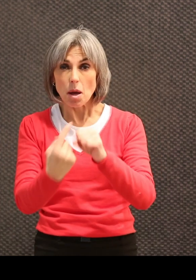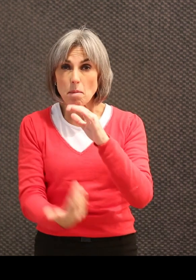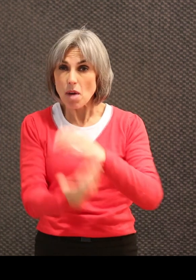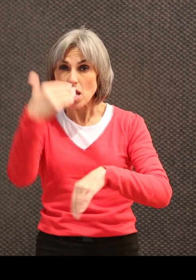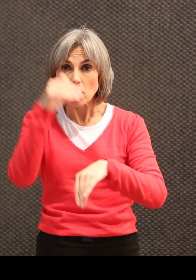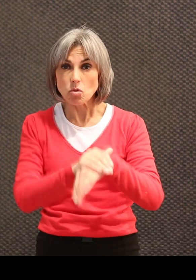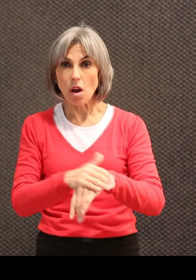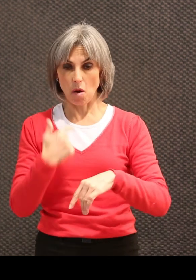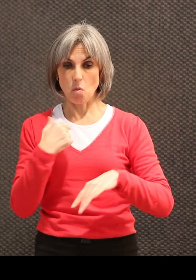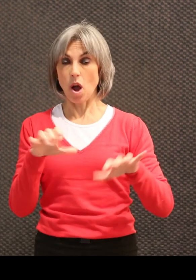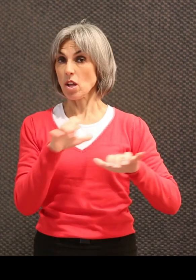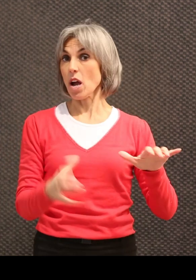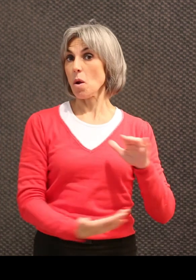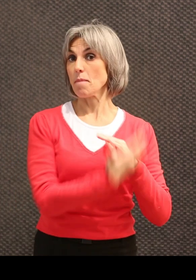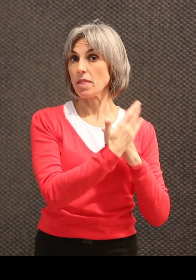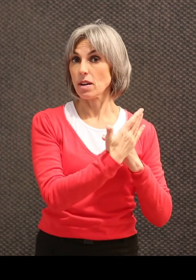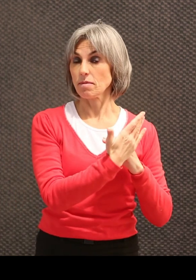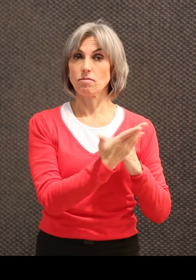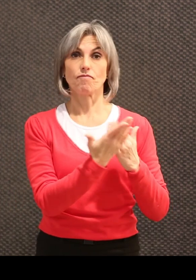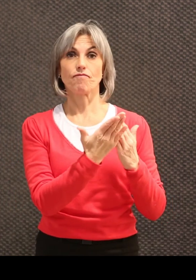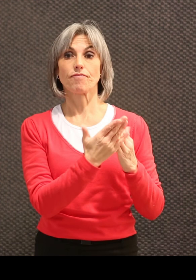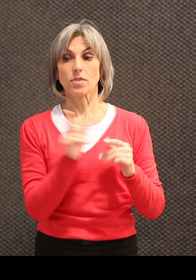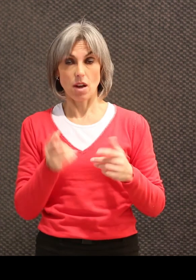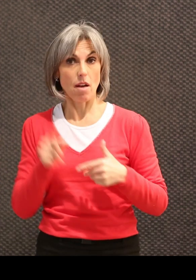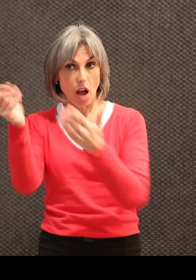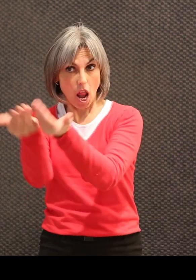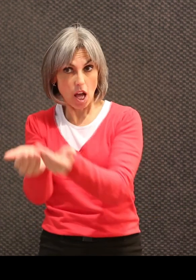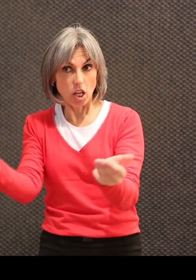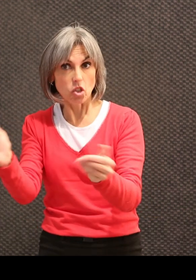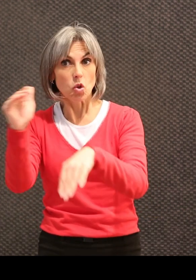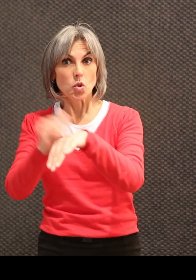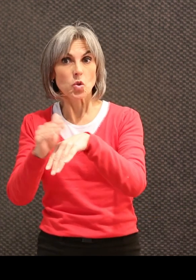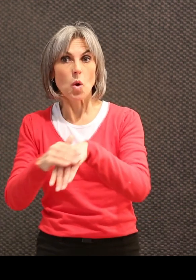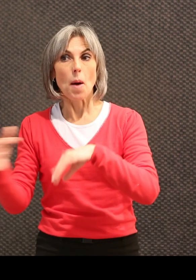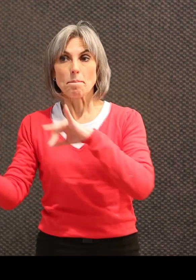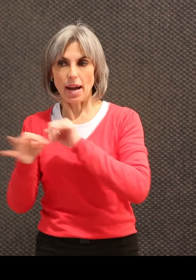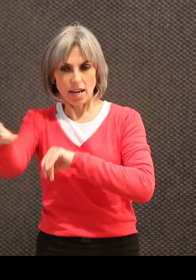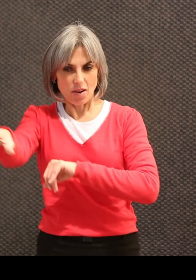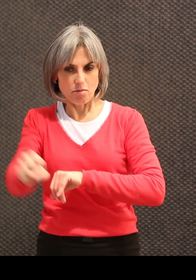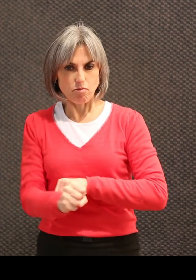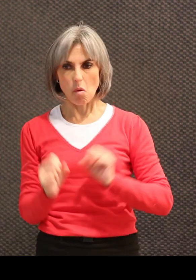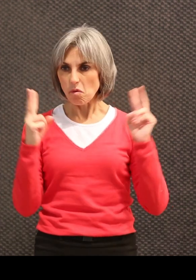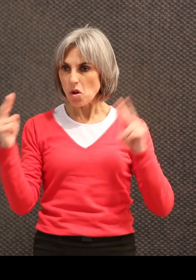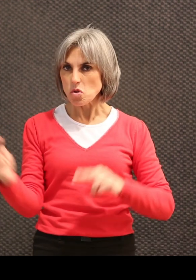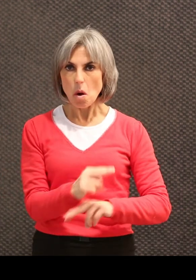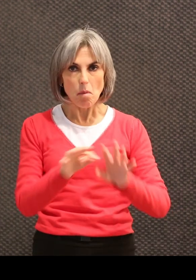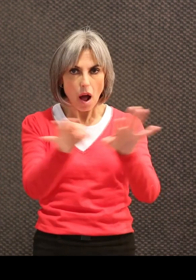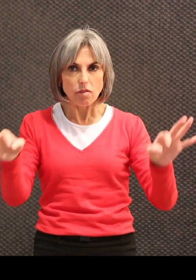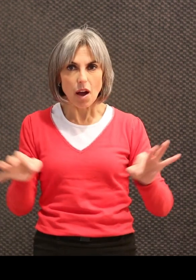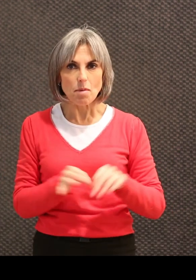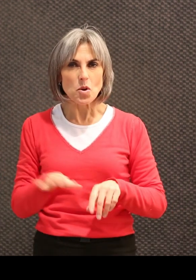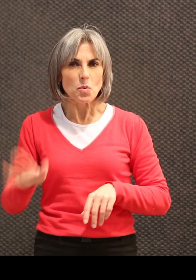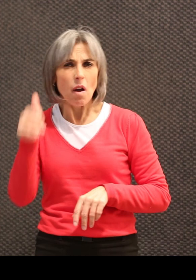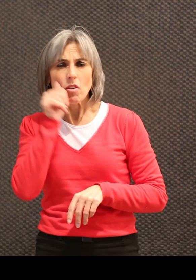Voilà, donc moi je travaille le matin, toute la journée, elle va à la crèche. Le soir, c mon mari qui la récupère, etc. Donc une vie de famille ordinaire, quoi. Puis c'est une gamine qui